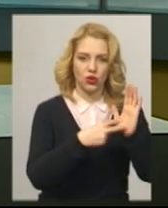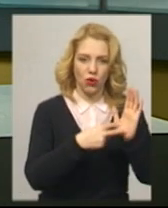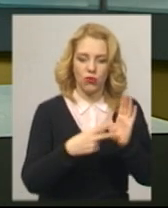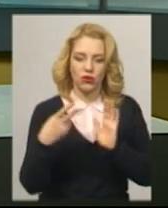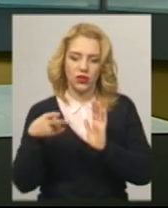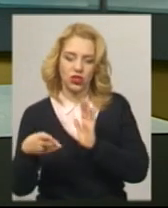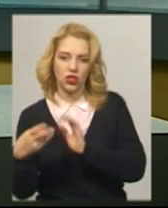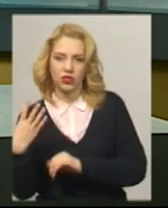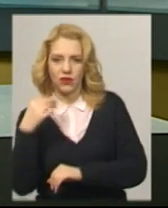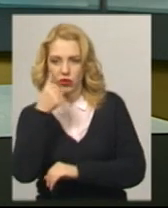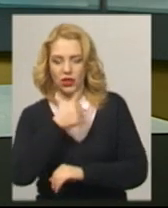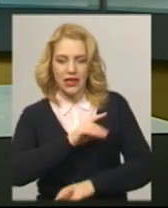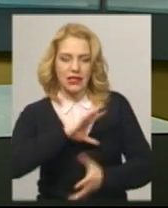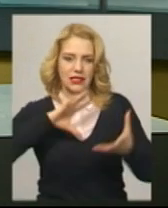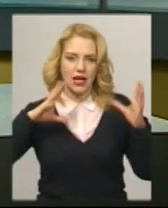потужністю – 2000 МВт.